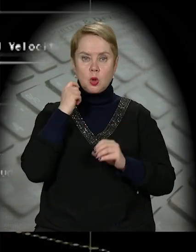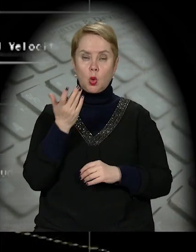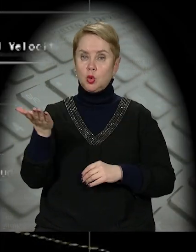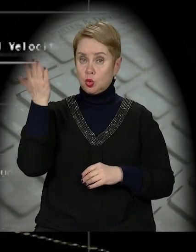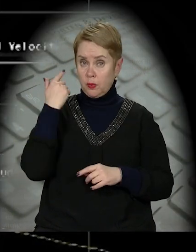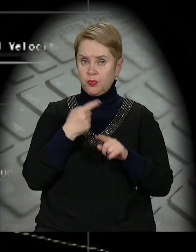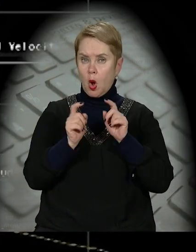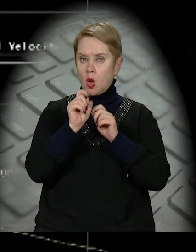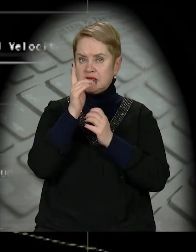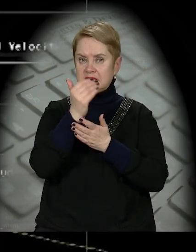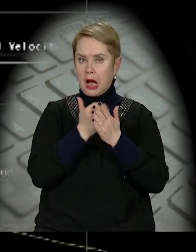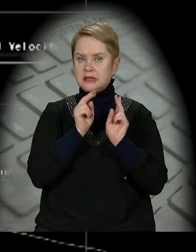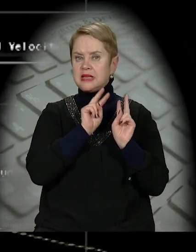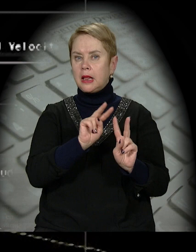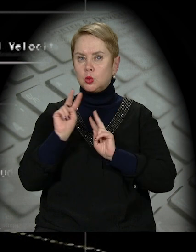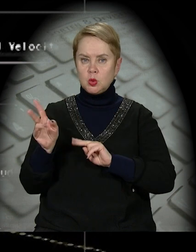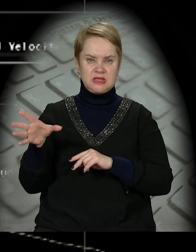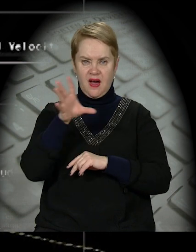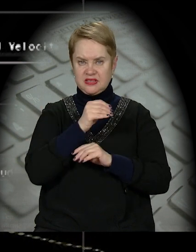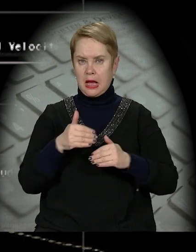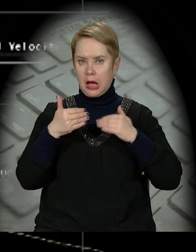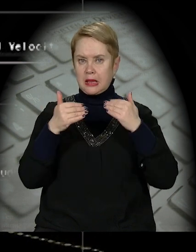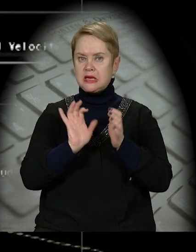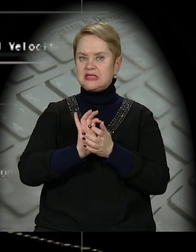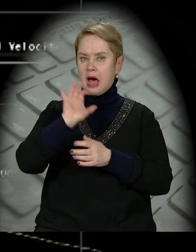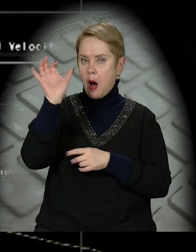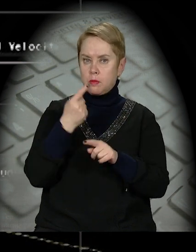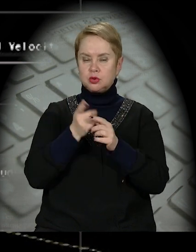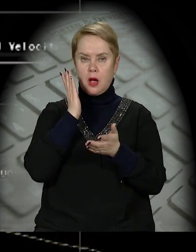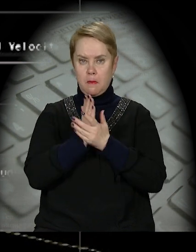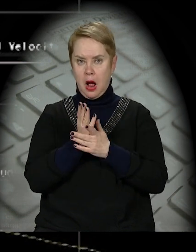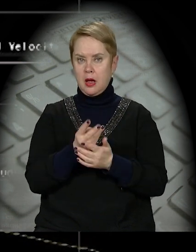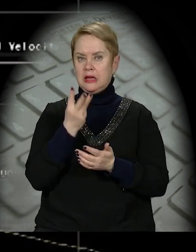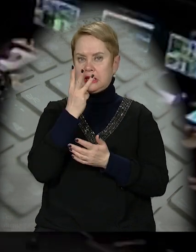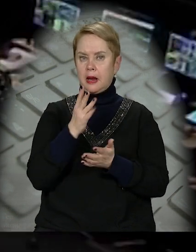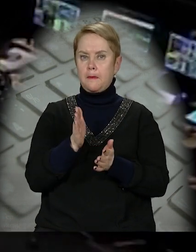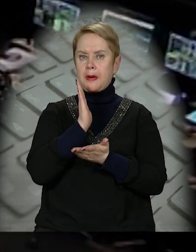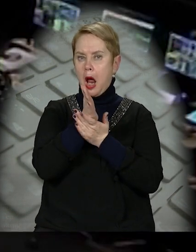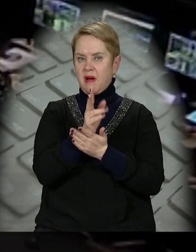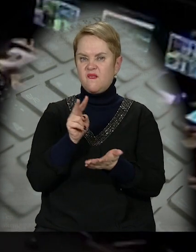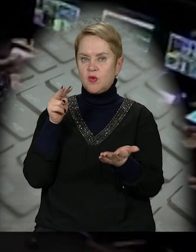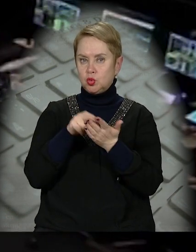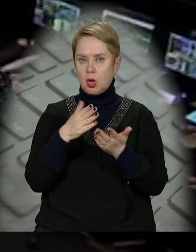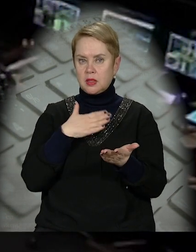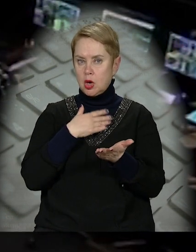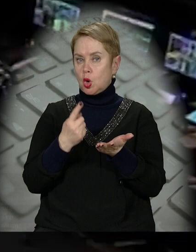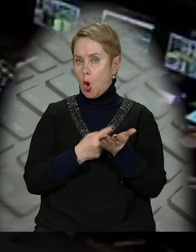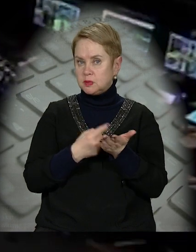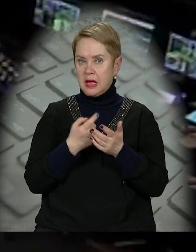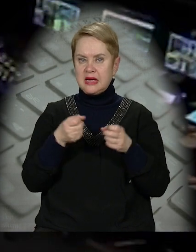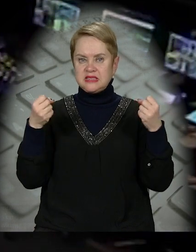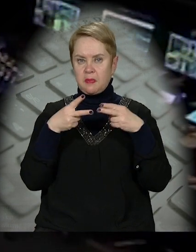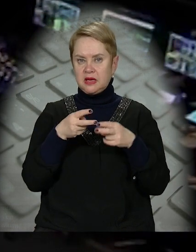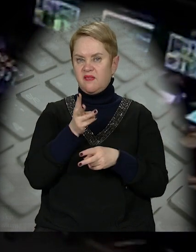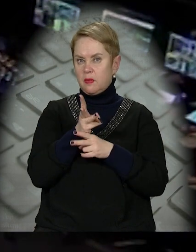років тому. Тож, 11 канал слідкуватиме за всіма етапами запуску. Матимемо три прямих включення наших кореспондентів, а